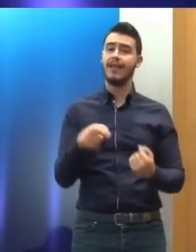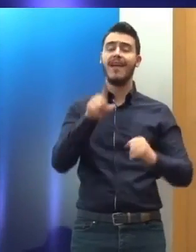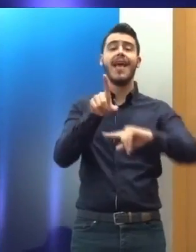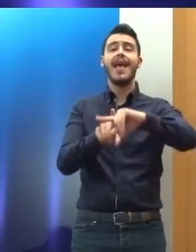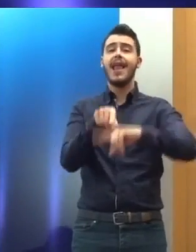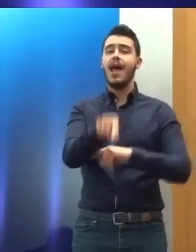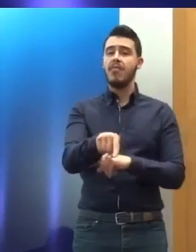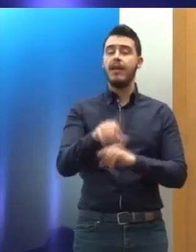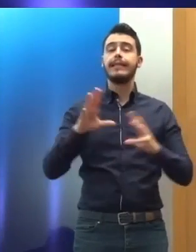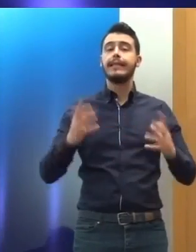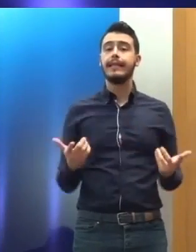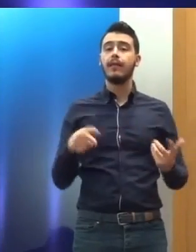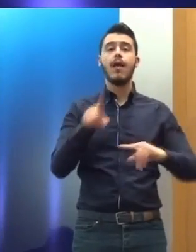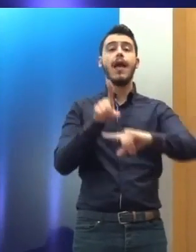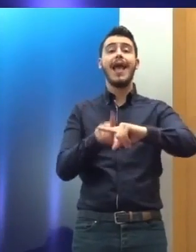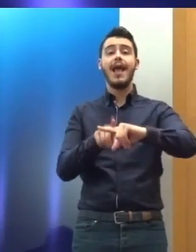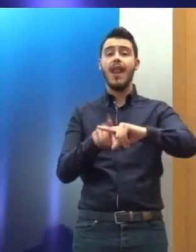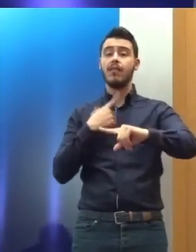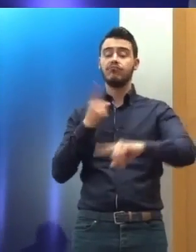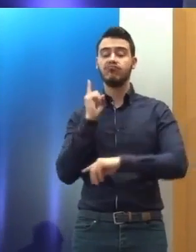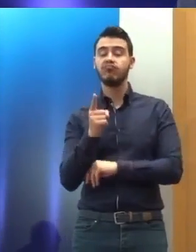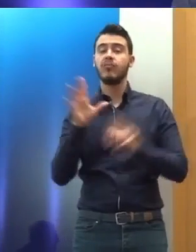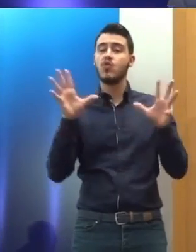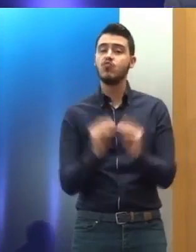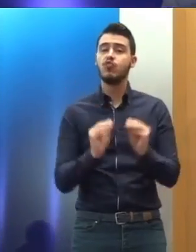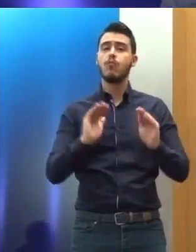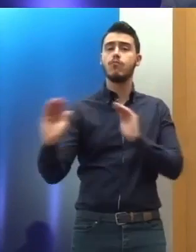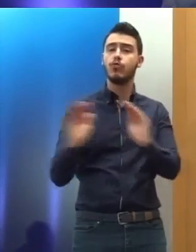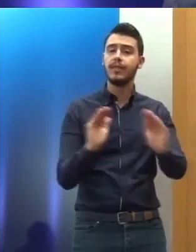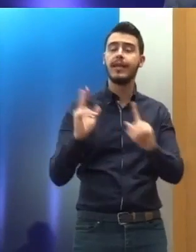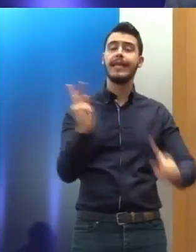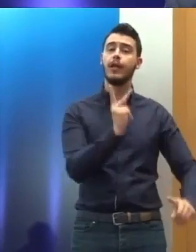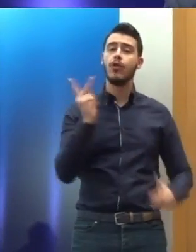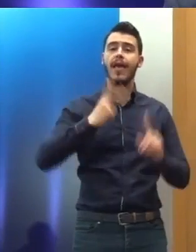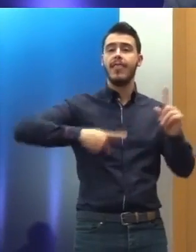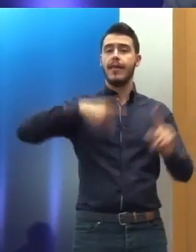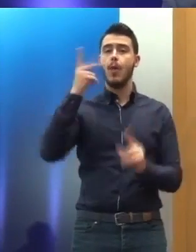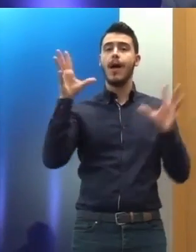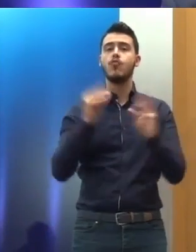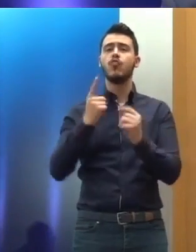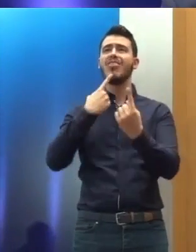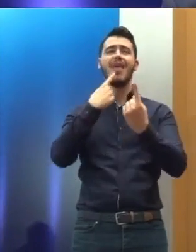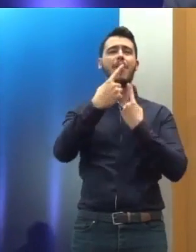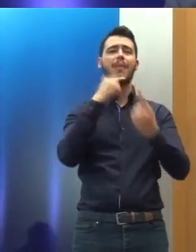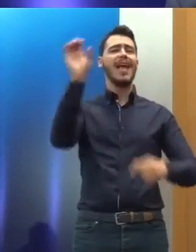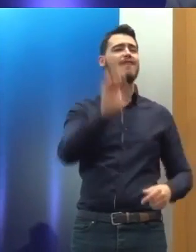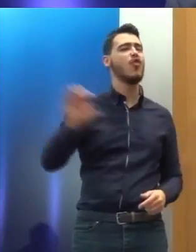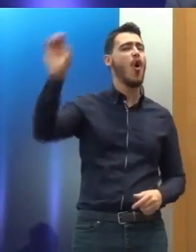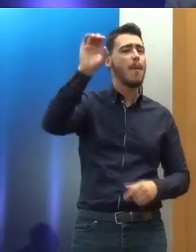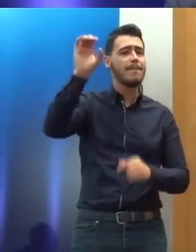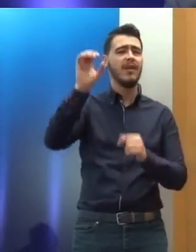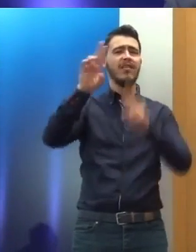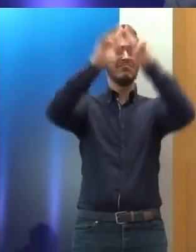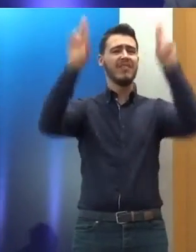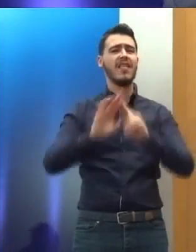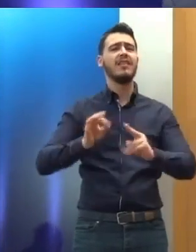ζήτησαν να θέτει το ζήτημα της προστασίας των οικονομικών και κοινωνικών δικαιωμάτων στις διαπραγματεύσεις. Βέβαια ήταν μια σύσταση